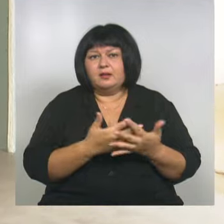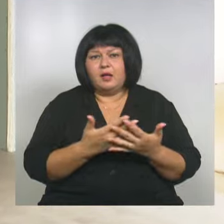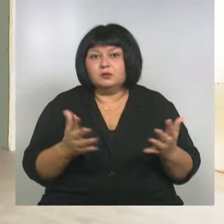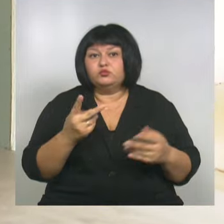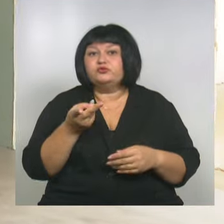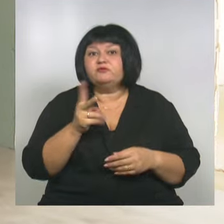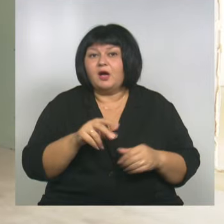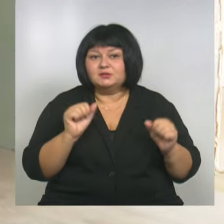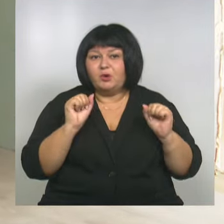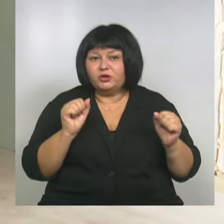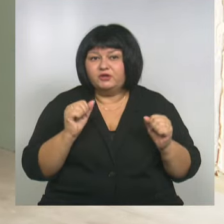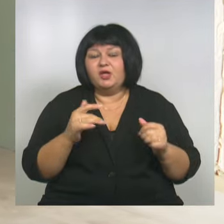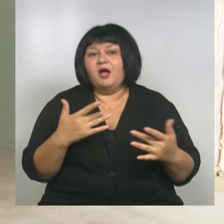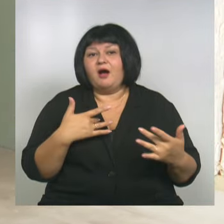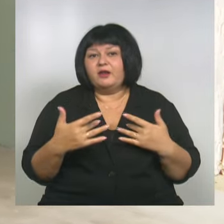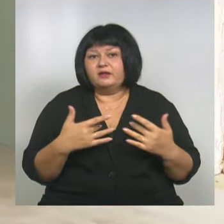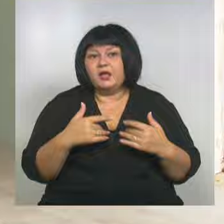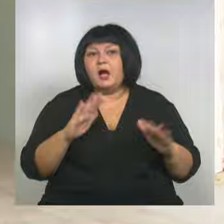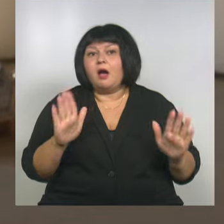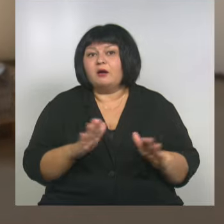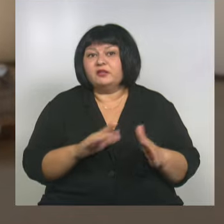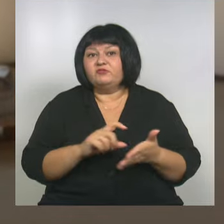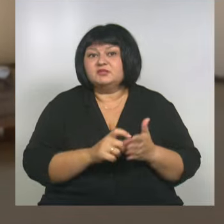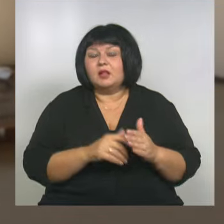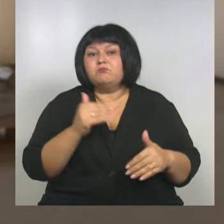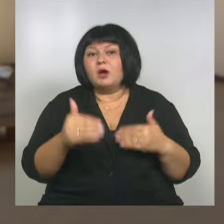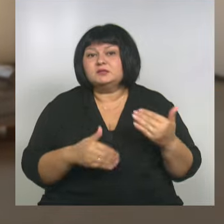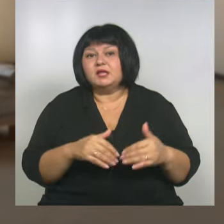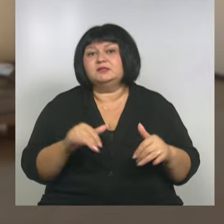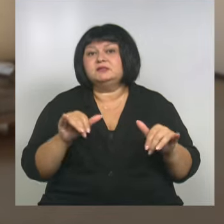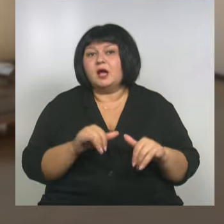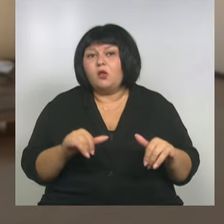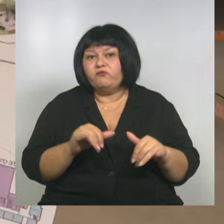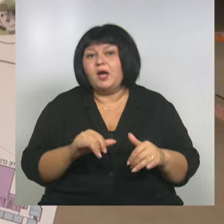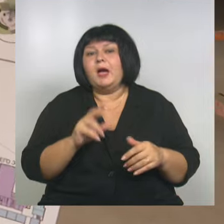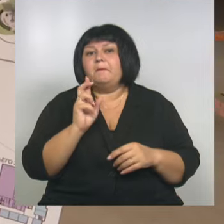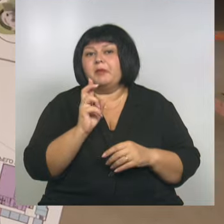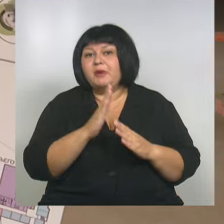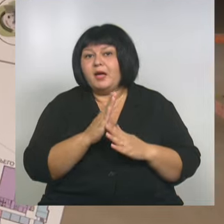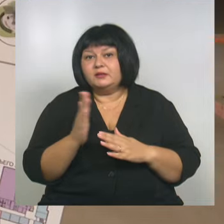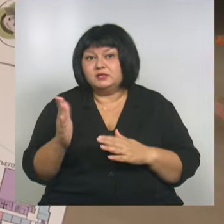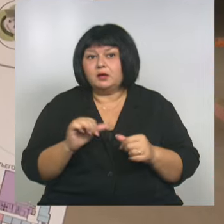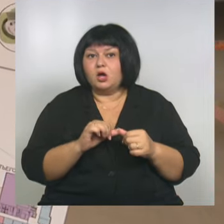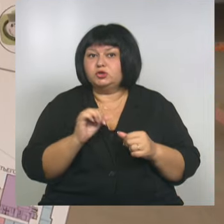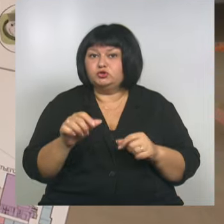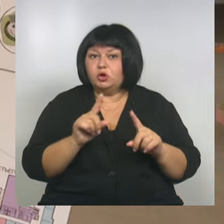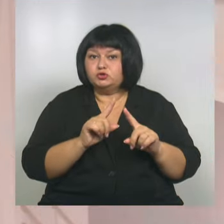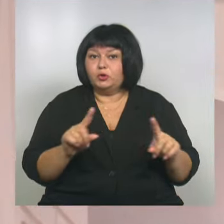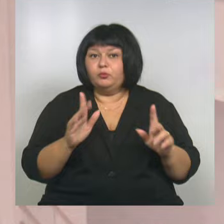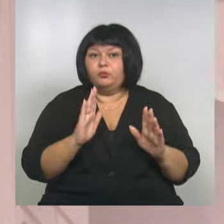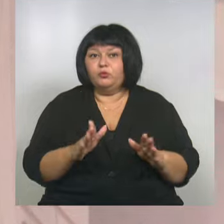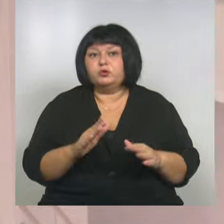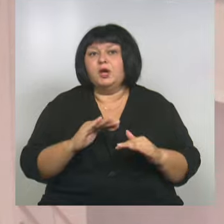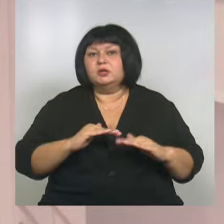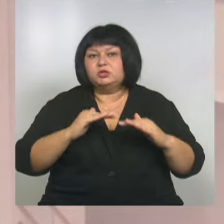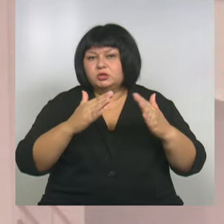спортивных, хореографический и актовый залы, бассейн, столовая, библиотека. Отличительной особенностью станет атриум